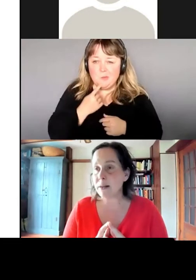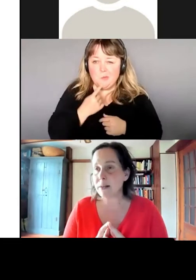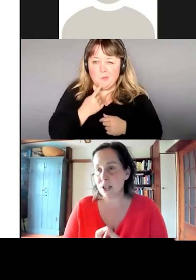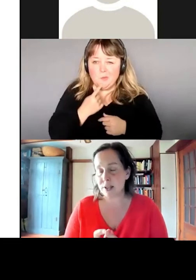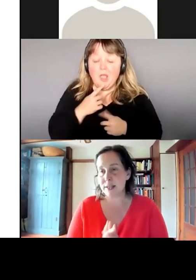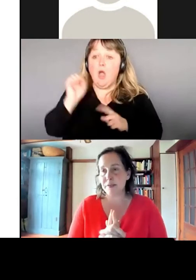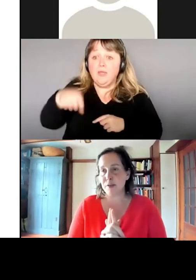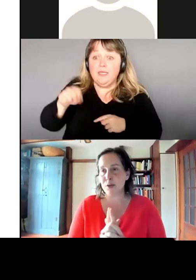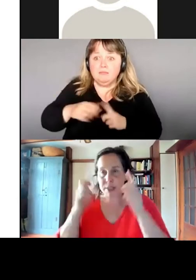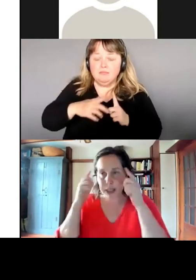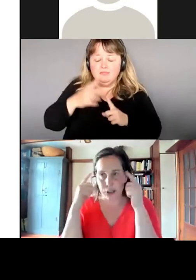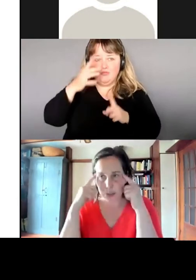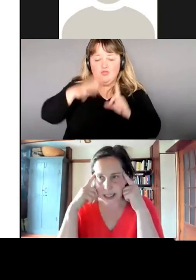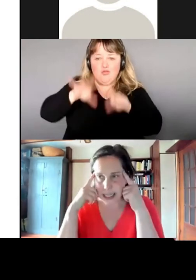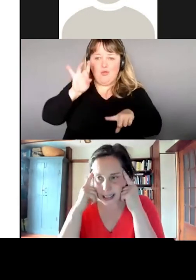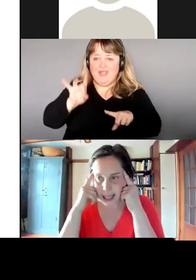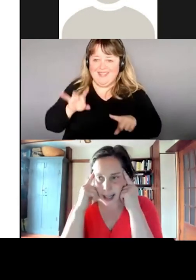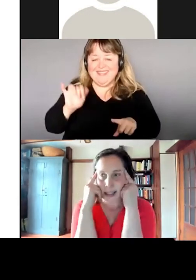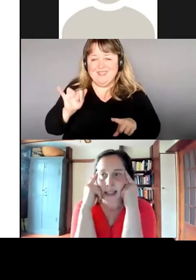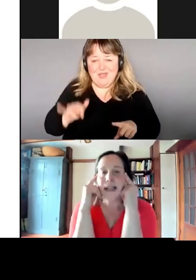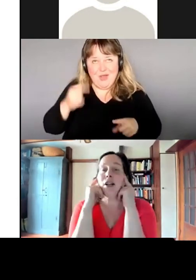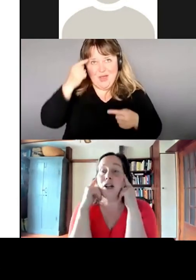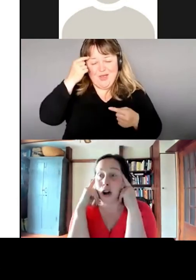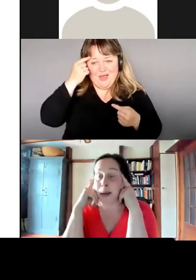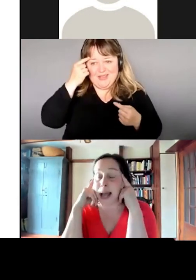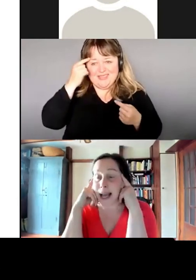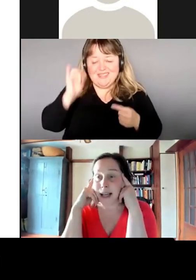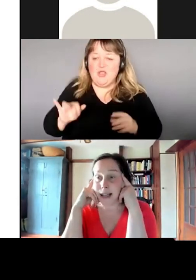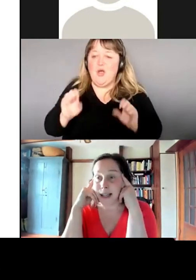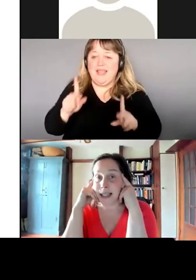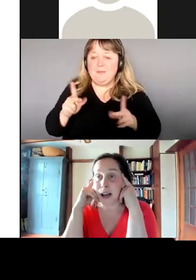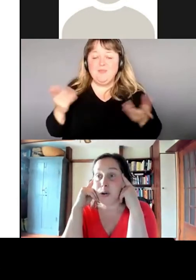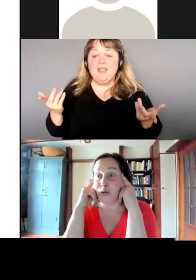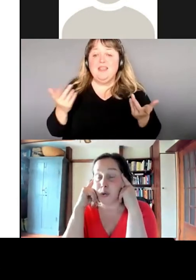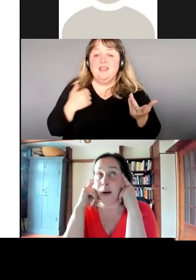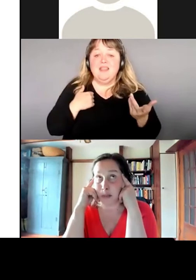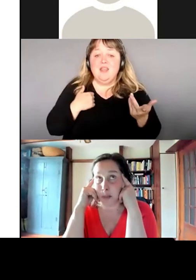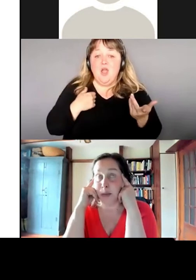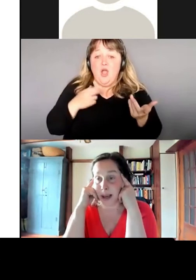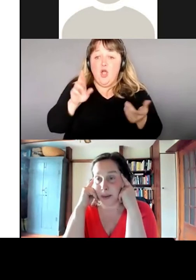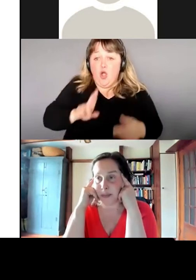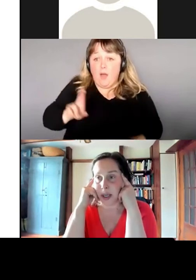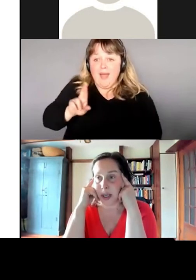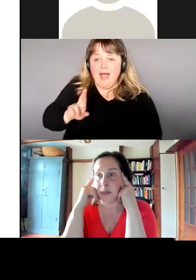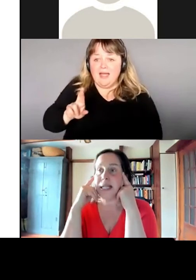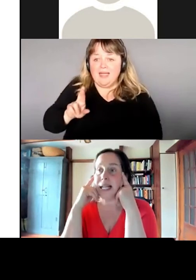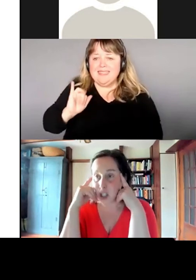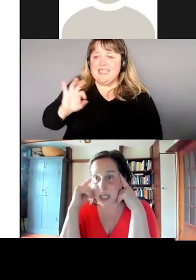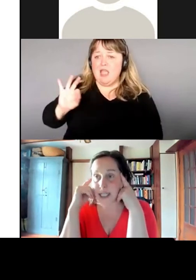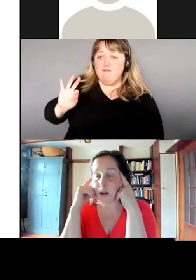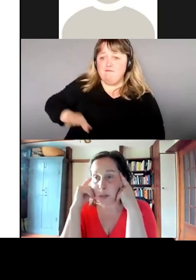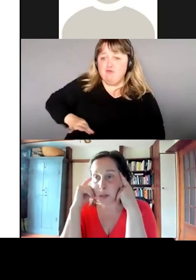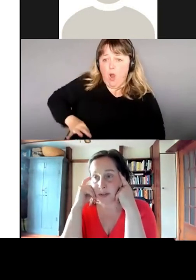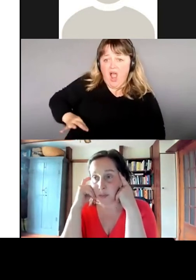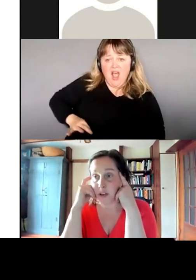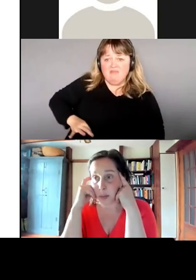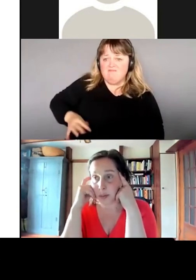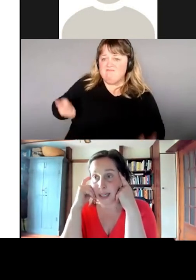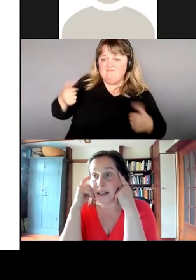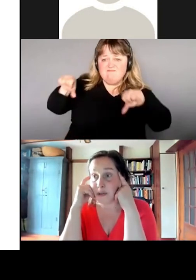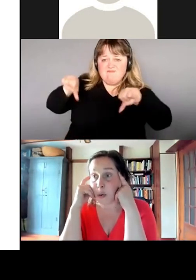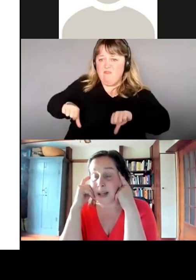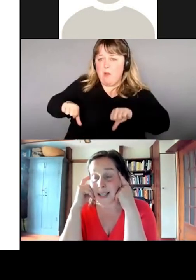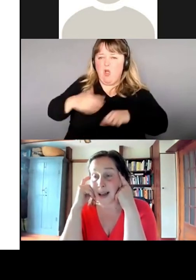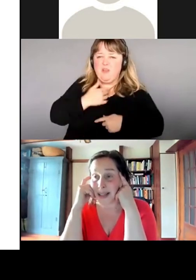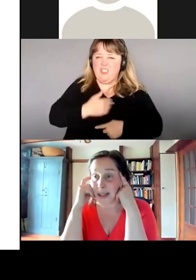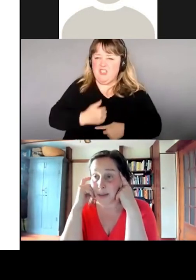Oui, ça m revenu puis c'est ça, je pensais à la tête. Le romarin, quand le foie ne pas bien puis que la digestion ne va pas